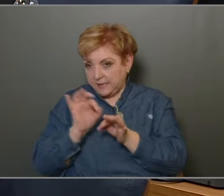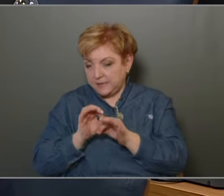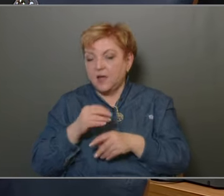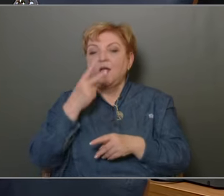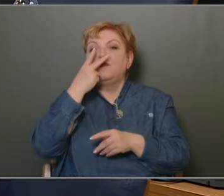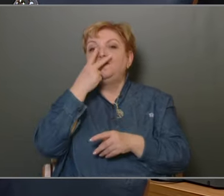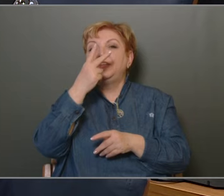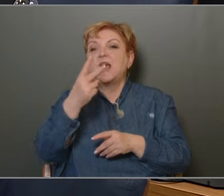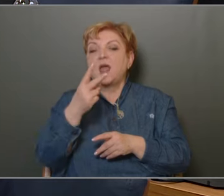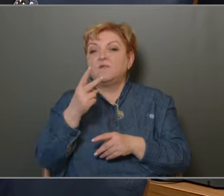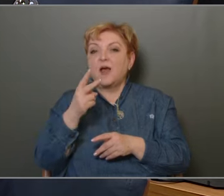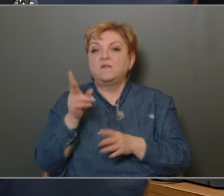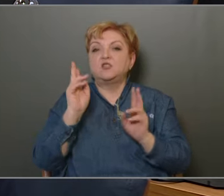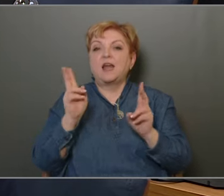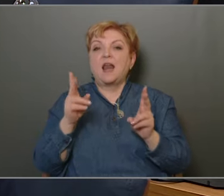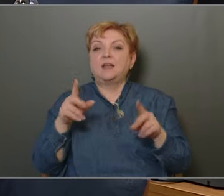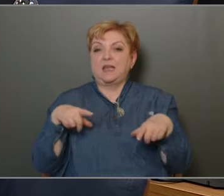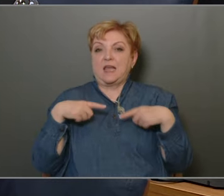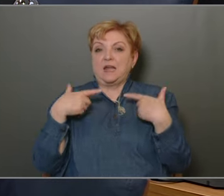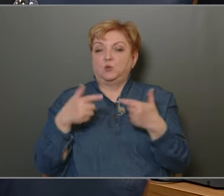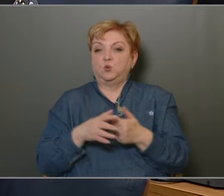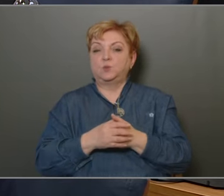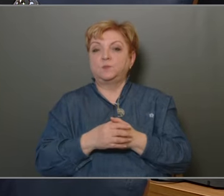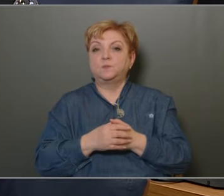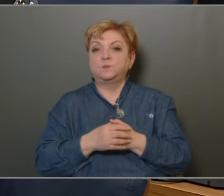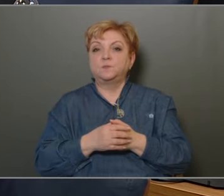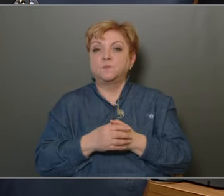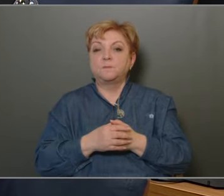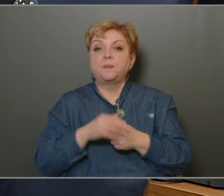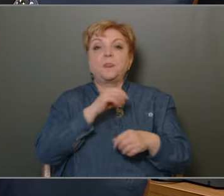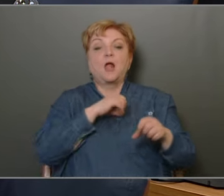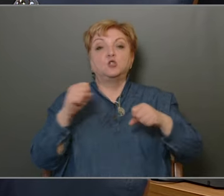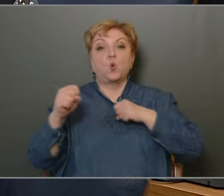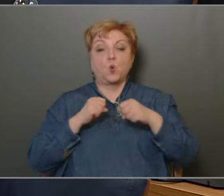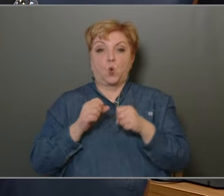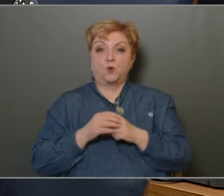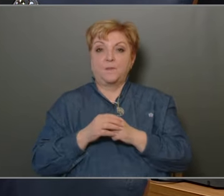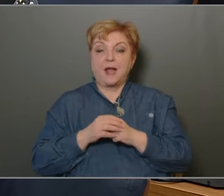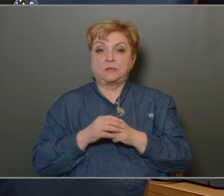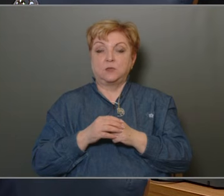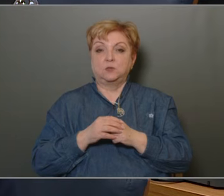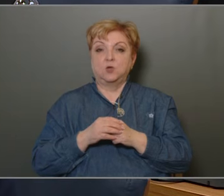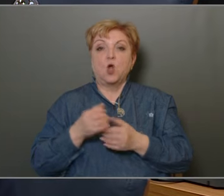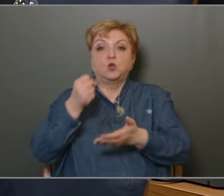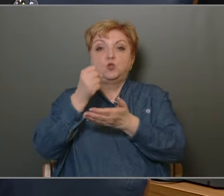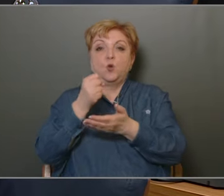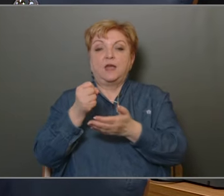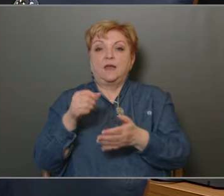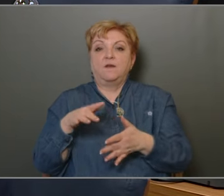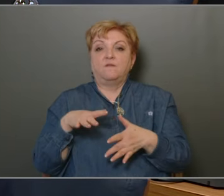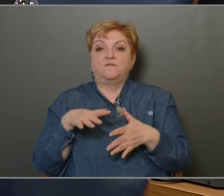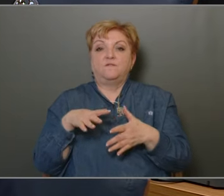Figyelemfelhívással kellett érnünk, mert az önkormányzat a tőkéjét